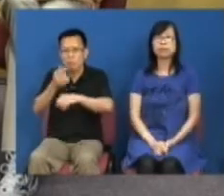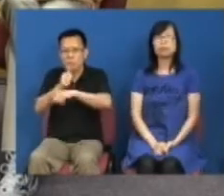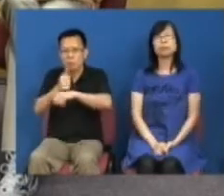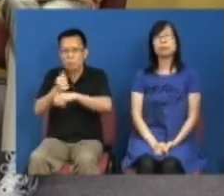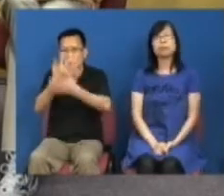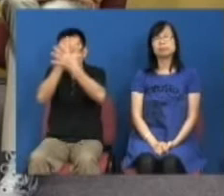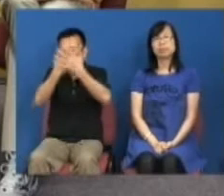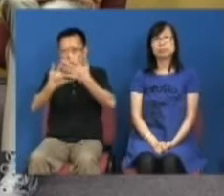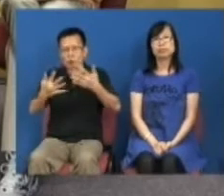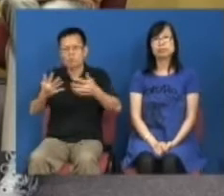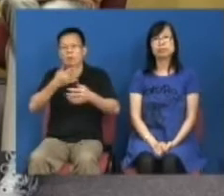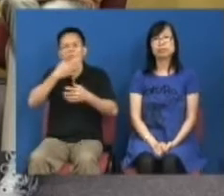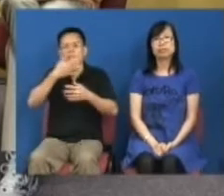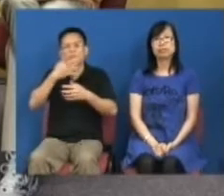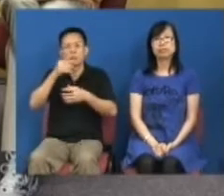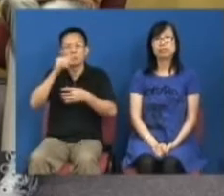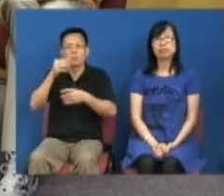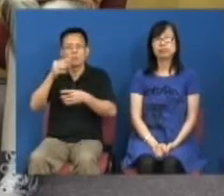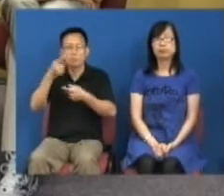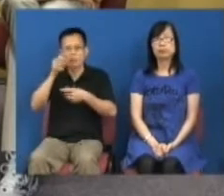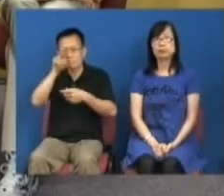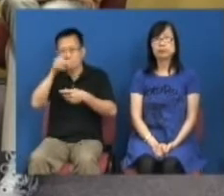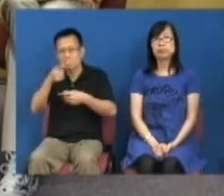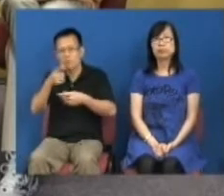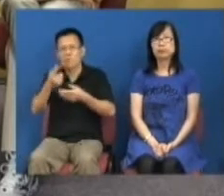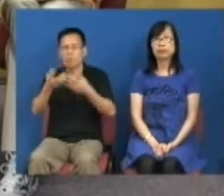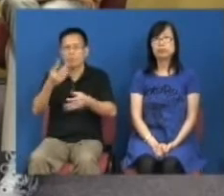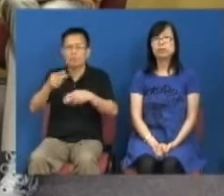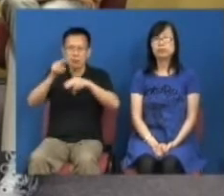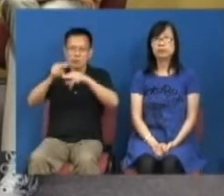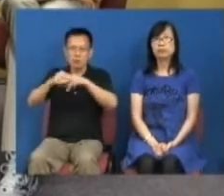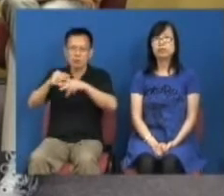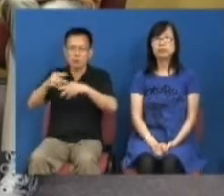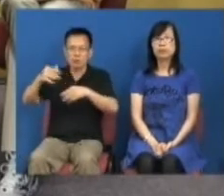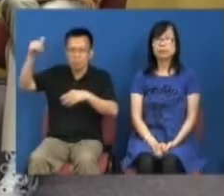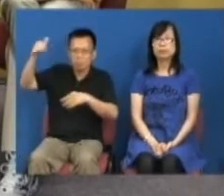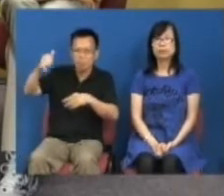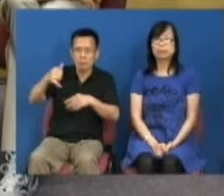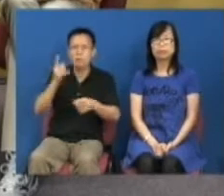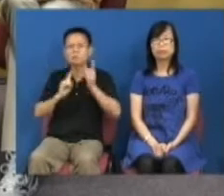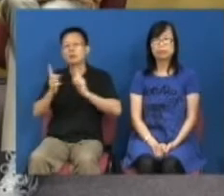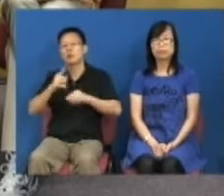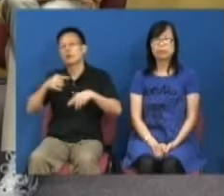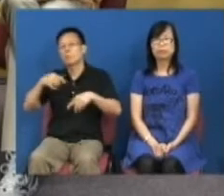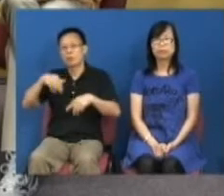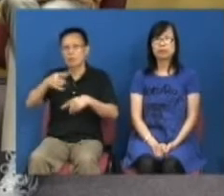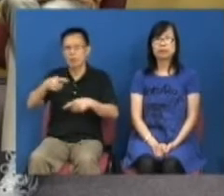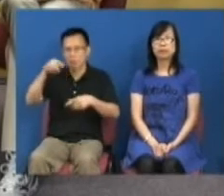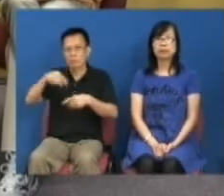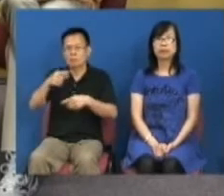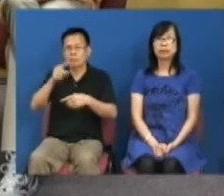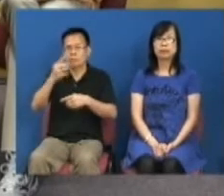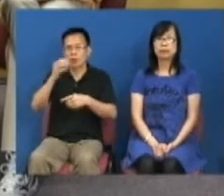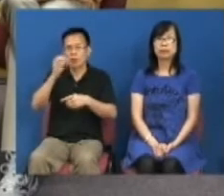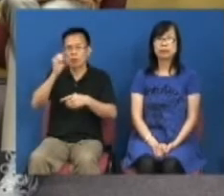网上的青年观众或者可能是刚刚又在内地自由行的旅客上网来咬DV国以